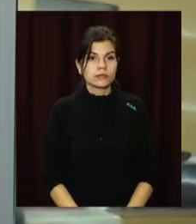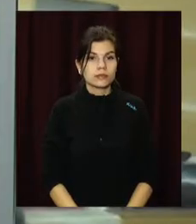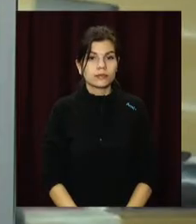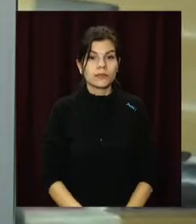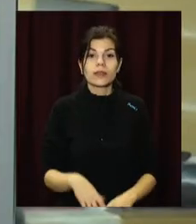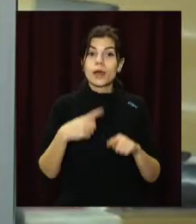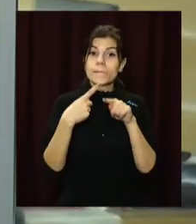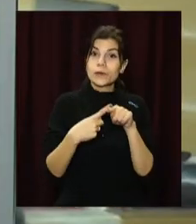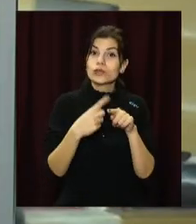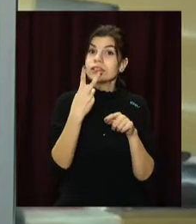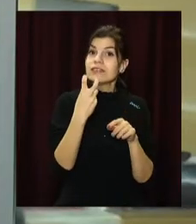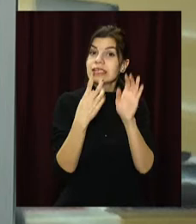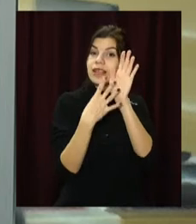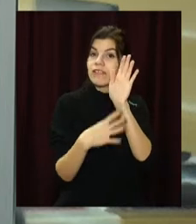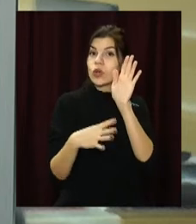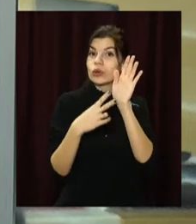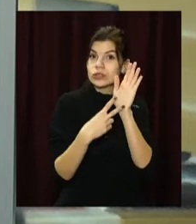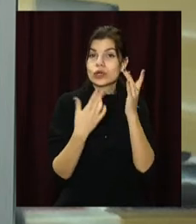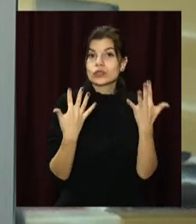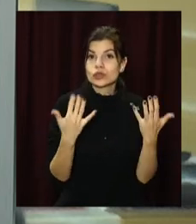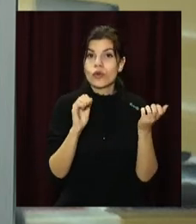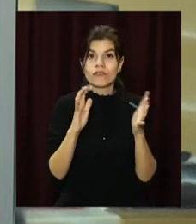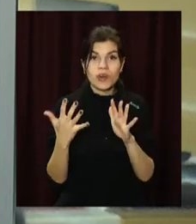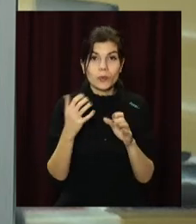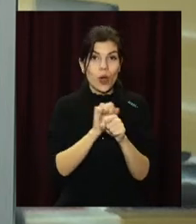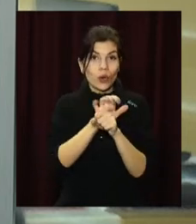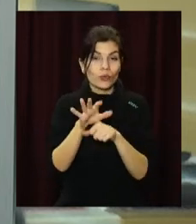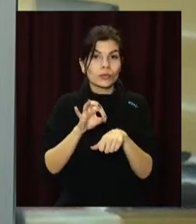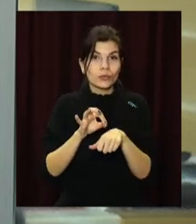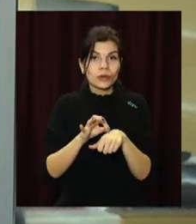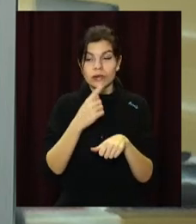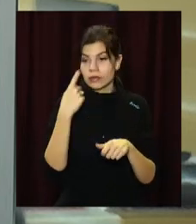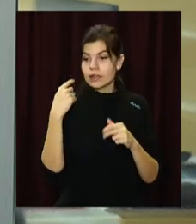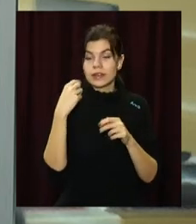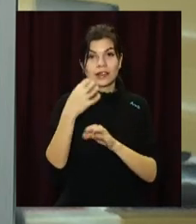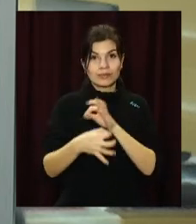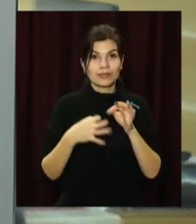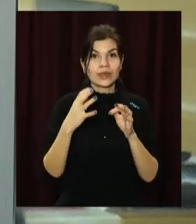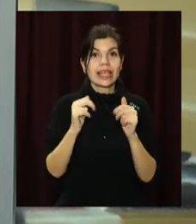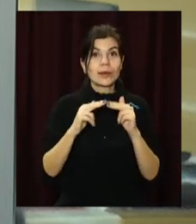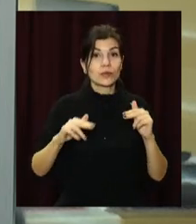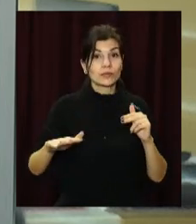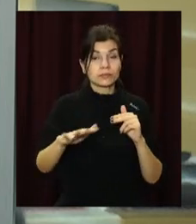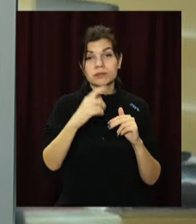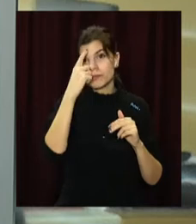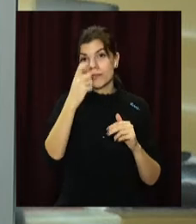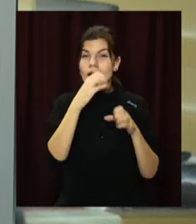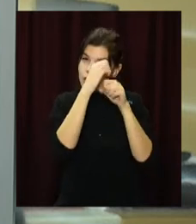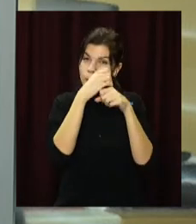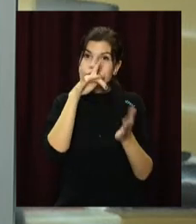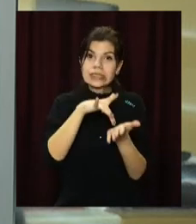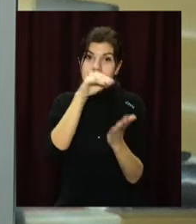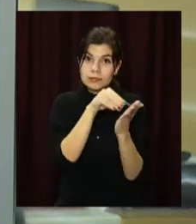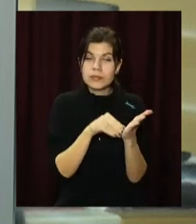Плюс 297. Стільки нових випадків коронавірусу виявили за добу на Дніпропетровщині. За даними обласного лабораторного